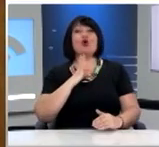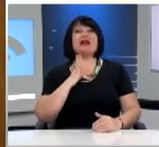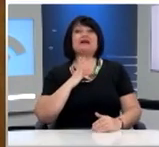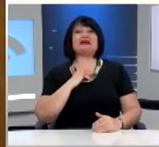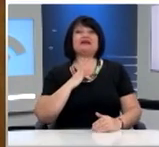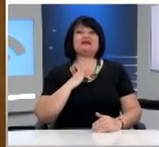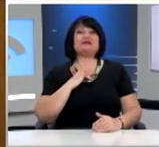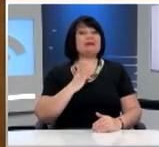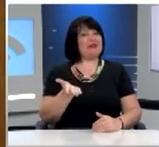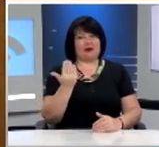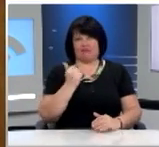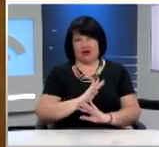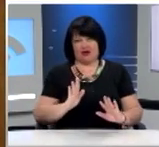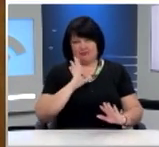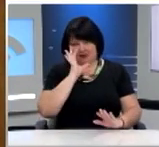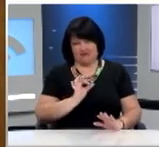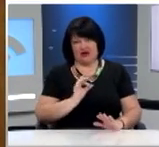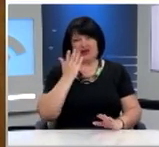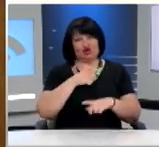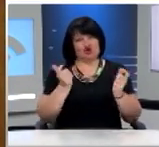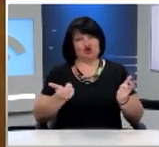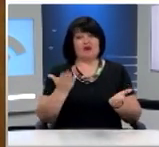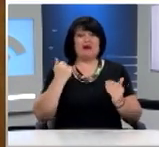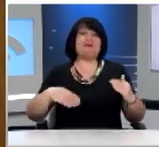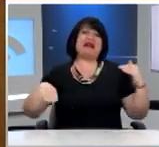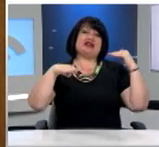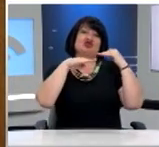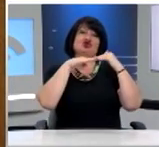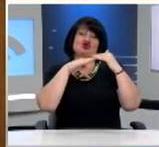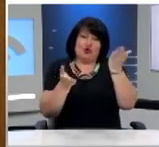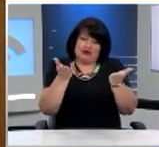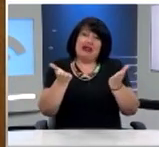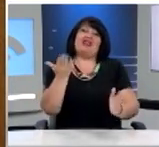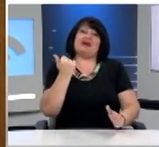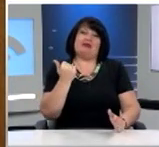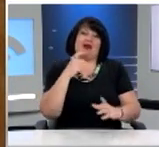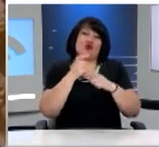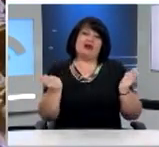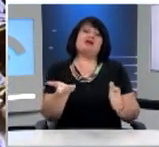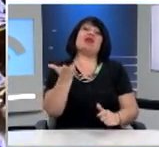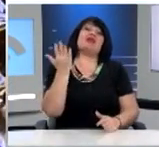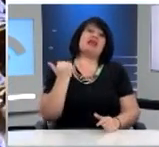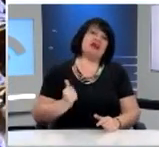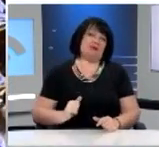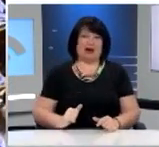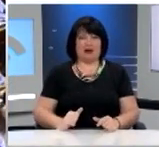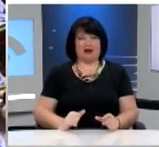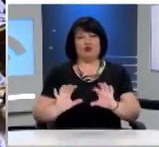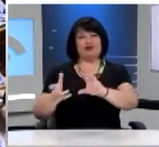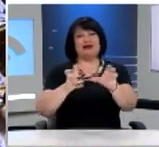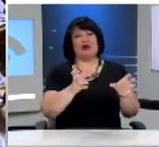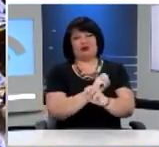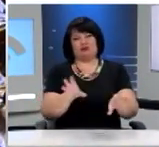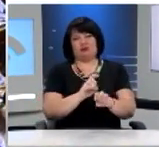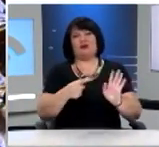υφίσταται στις αμοιβές, δεν υφίσταται στο σχολείο, δεν υπάρχει στην οικογένεια και σίγουρα δεν προωθείται από τα μέσα μαζικής